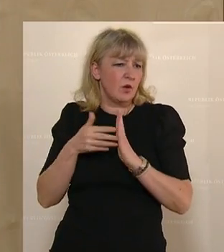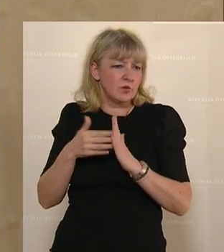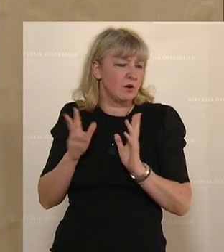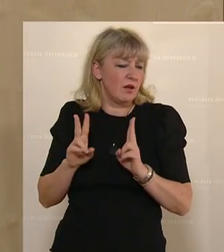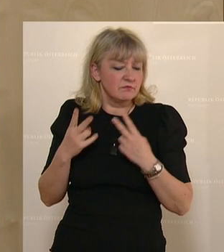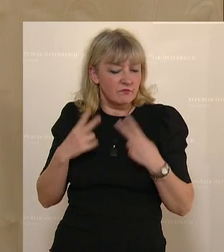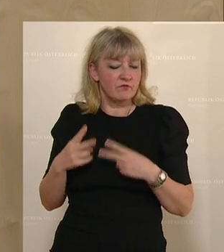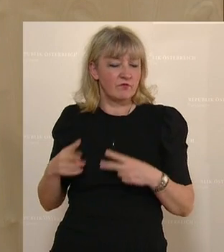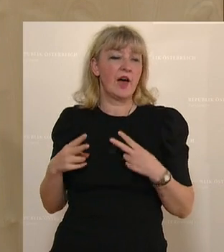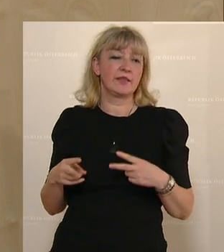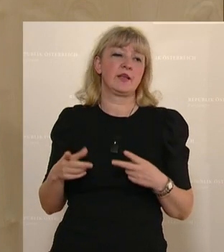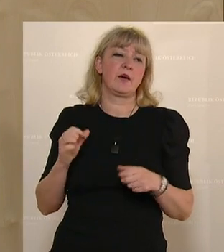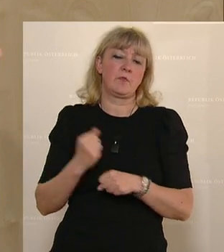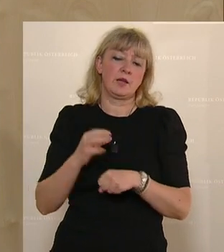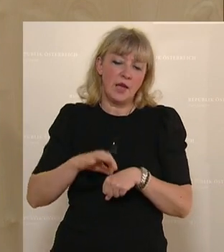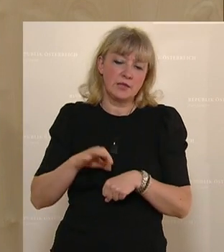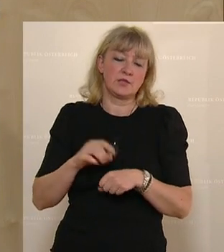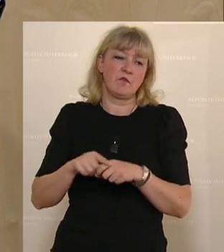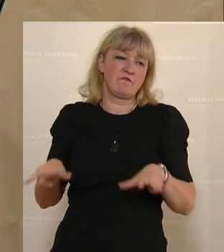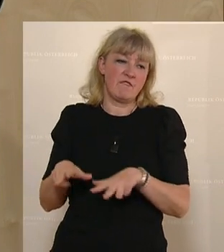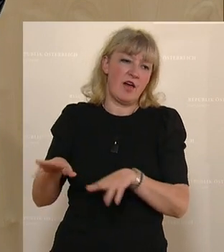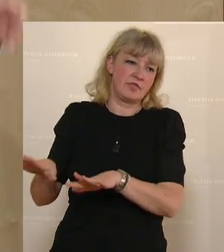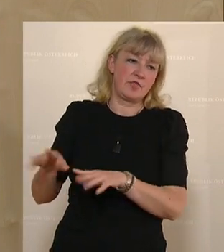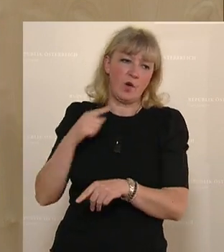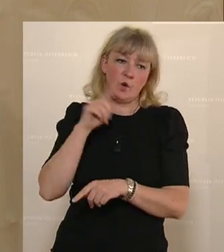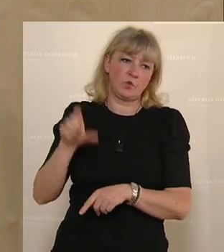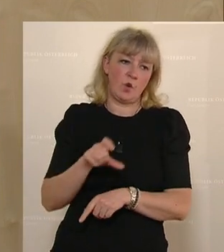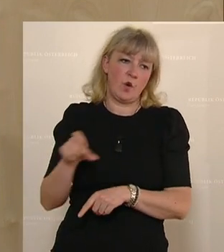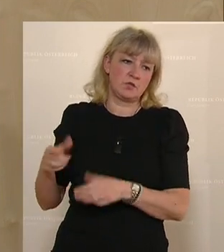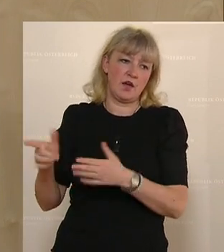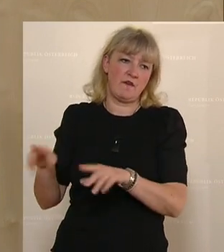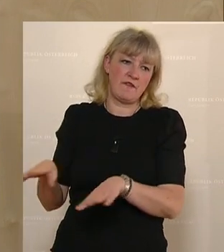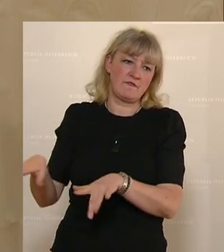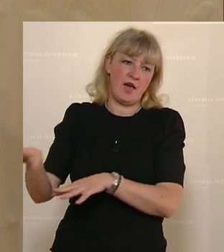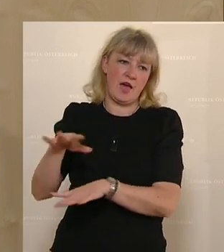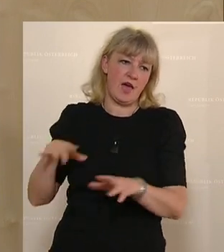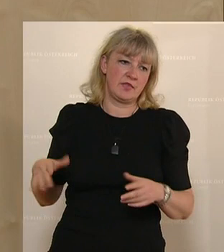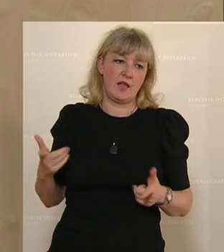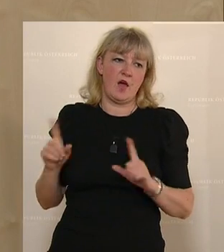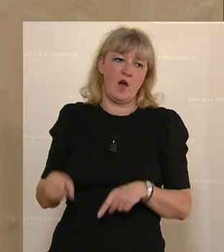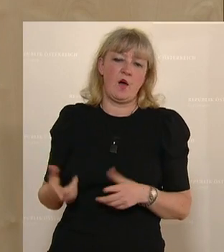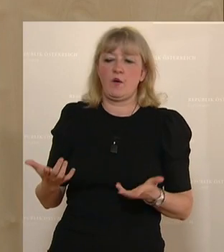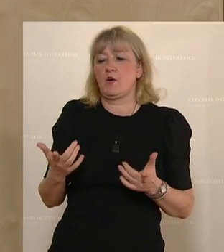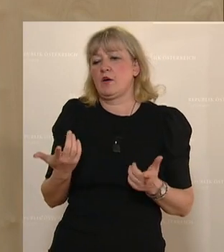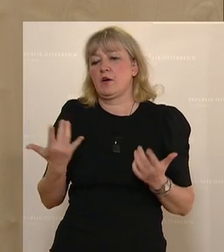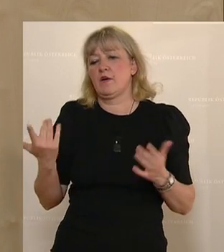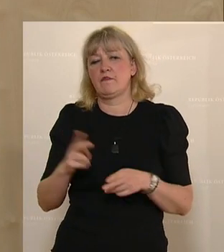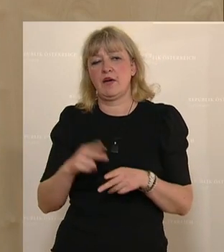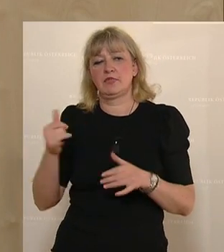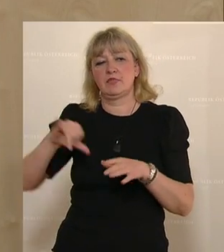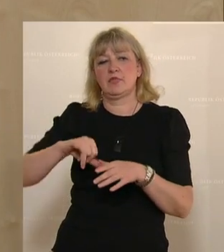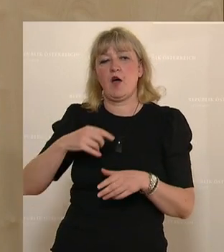Und das werden weiterhin die Ärzte und deren Verwandte und die Rotkreuzler und deren Verwandte. Und ich glaube auch, wenn man jetzt der